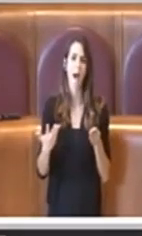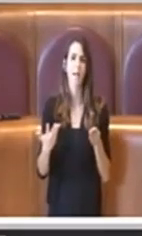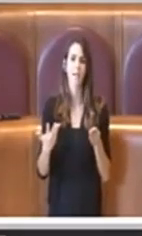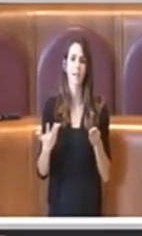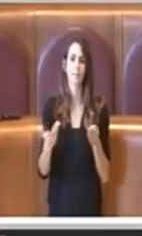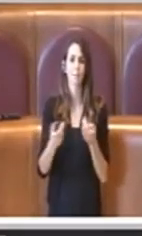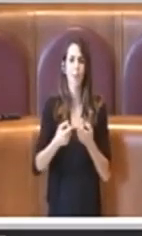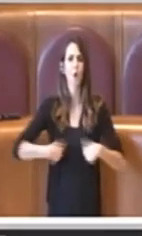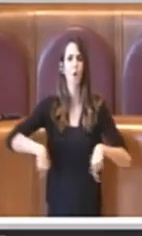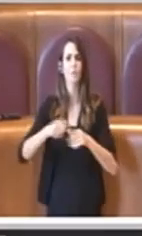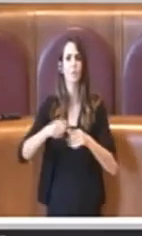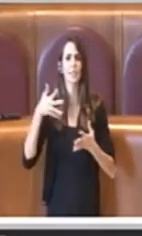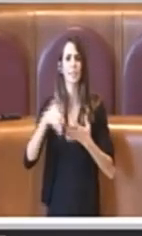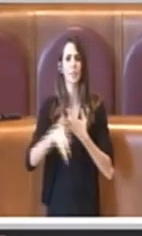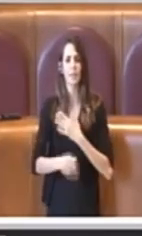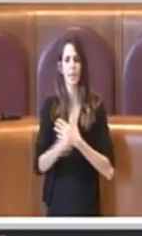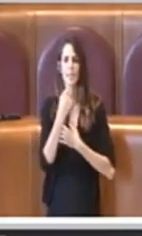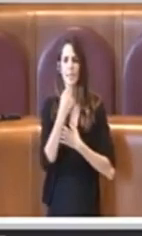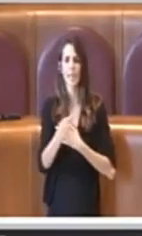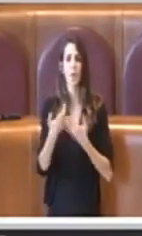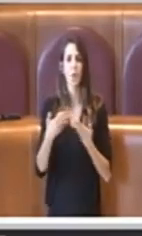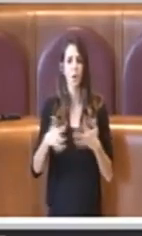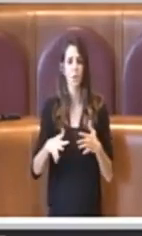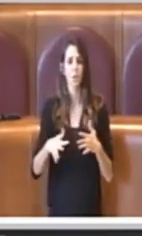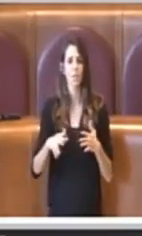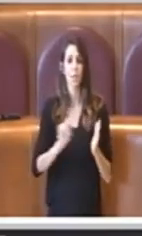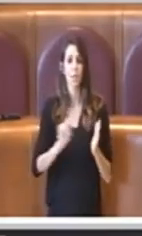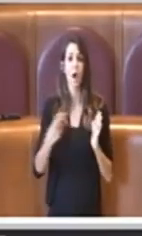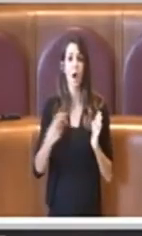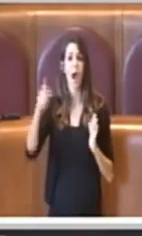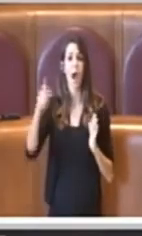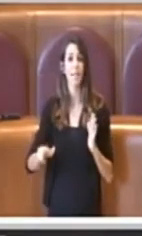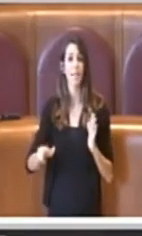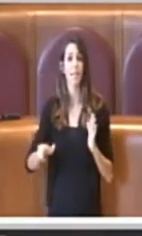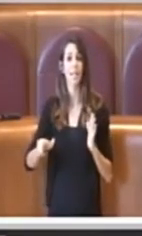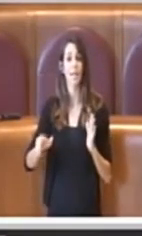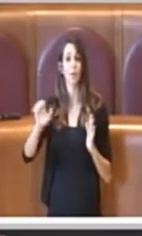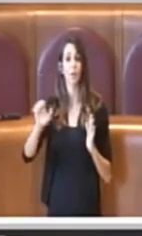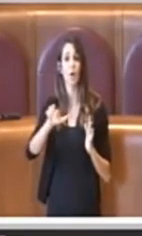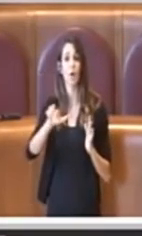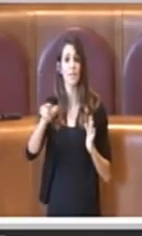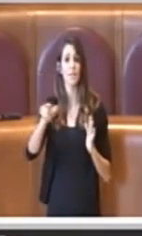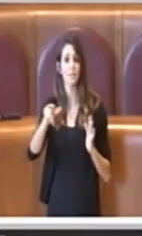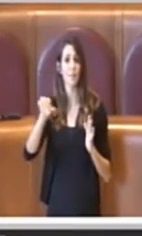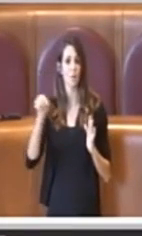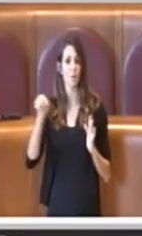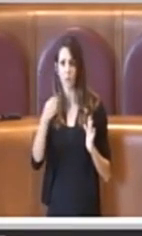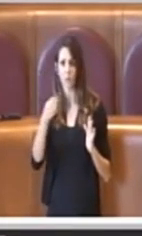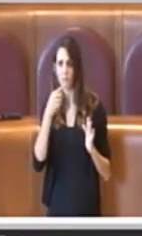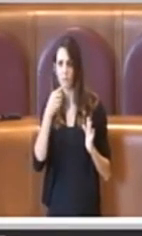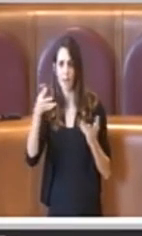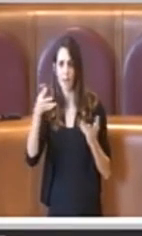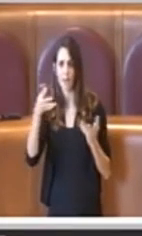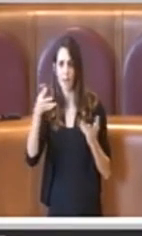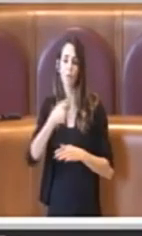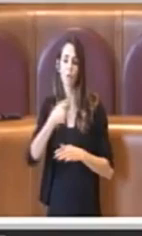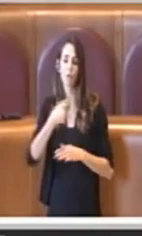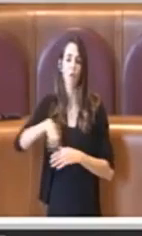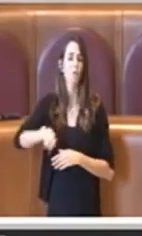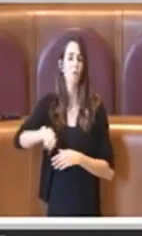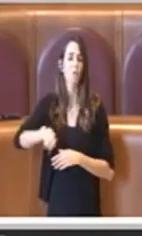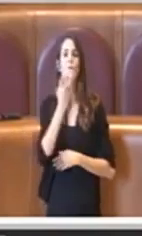Trasparenza dall'architetto Esposito. Comunque vigileremo affinché venga